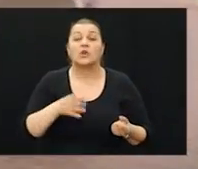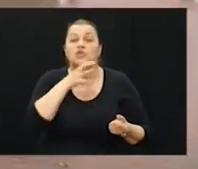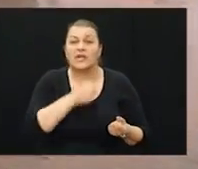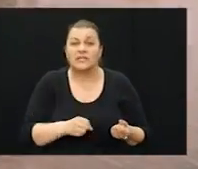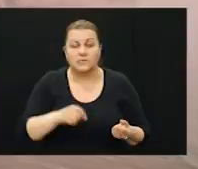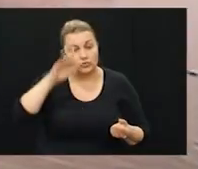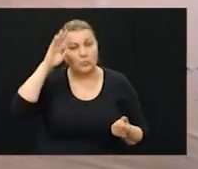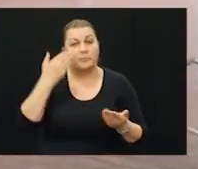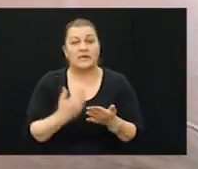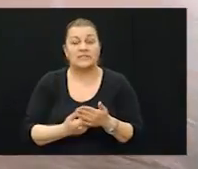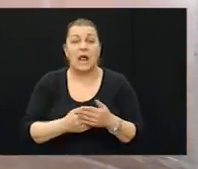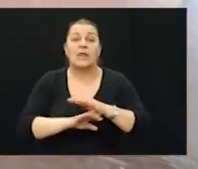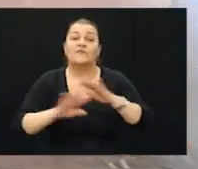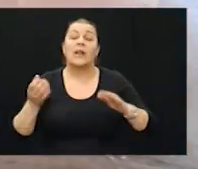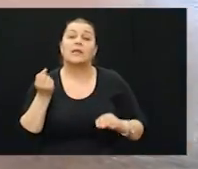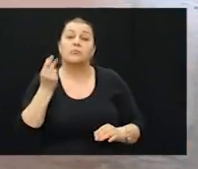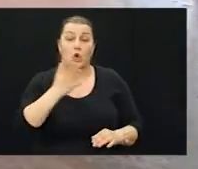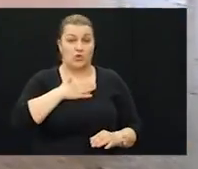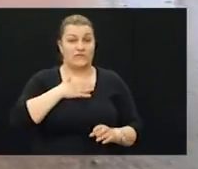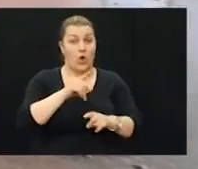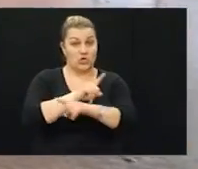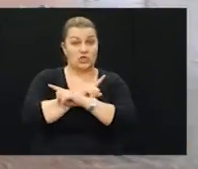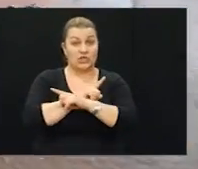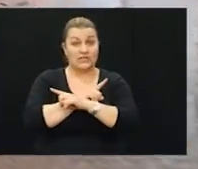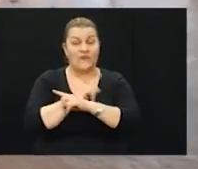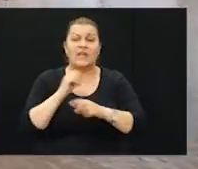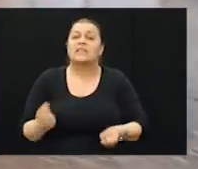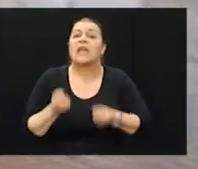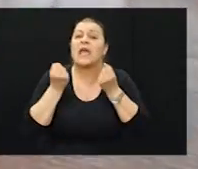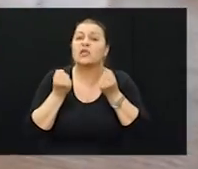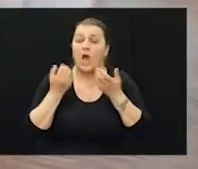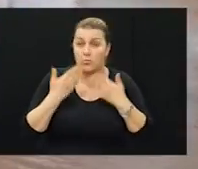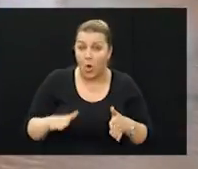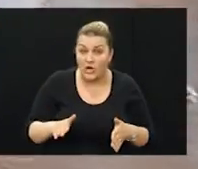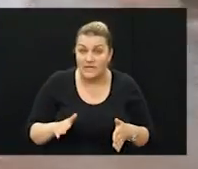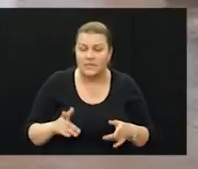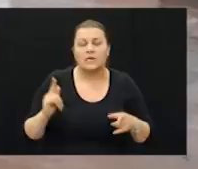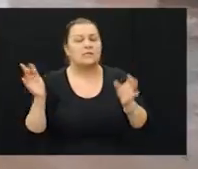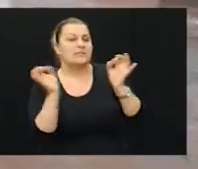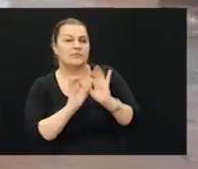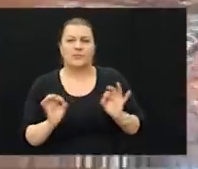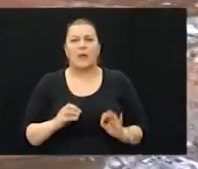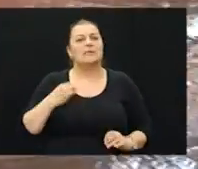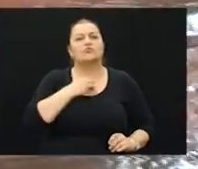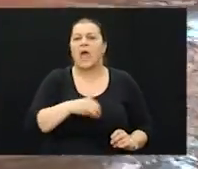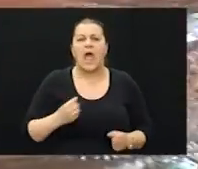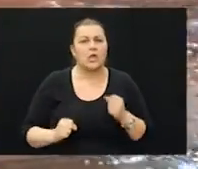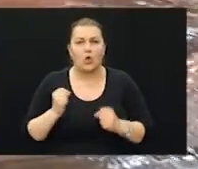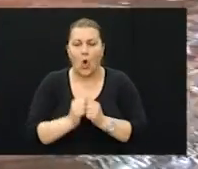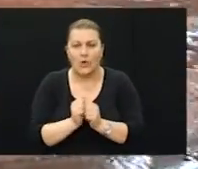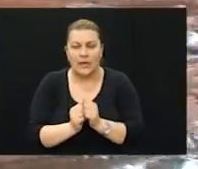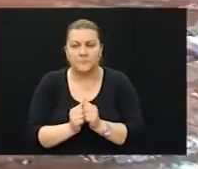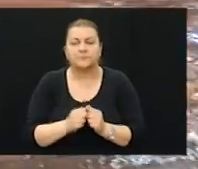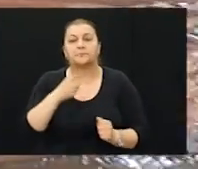četnici priznali velik broj svojih žrtava i težak poraz, sprejmalo se ono najgori, najgori scenarij.